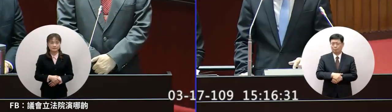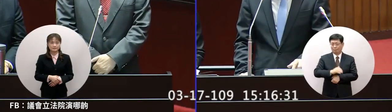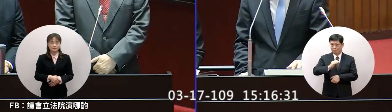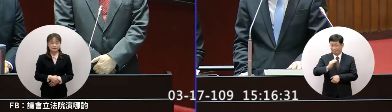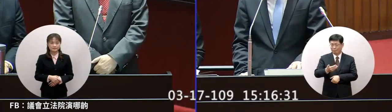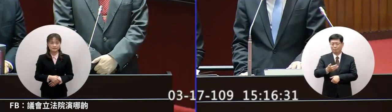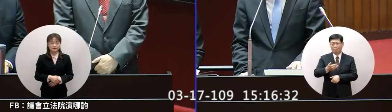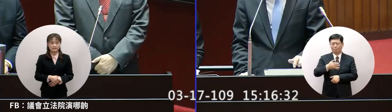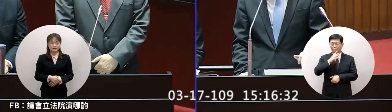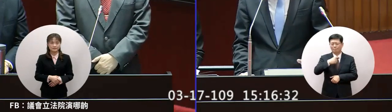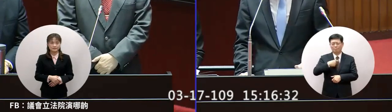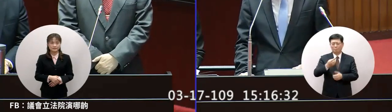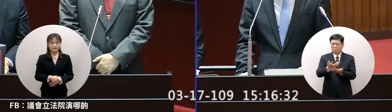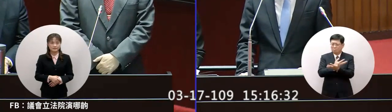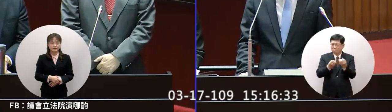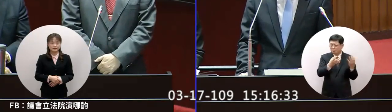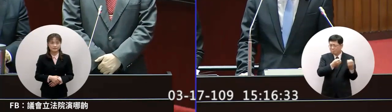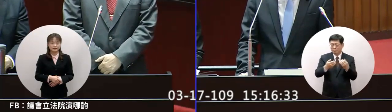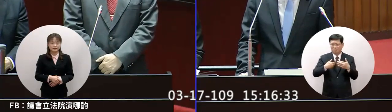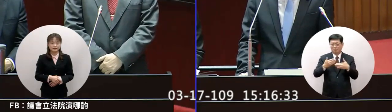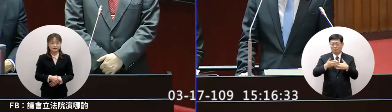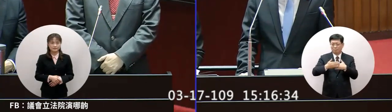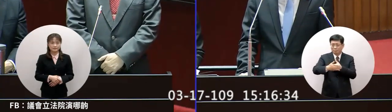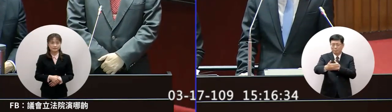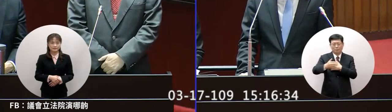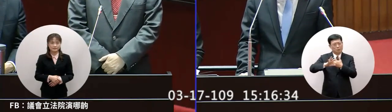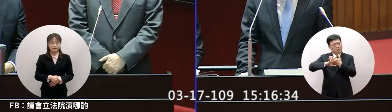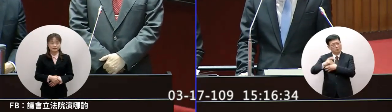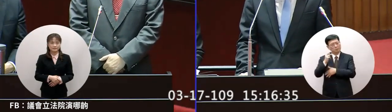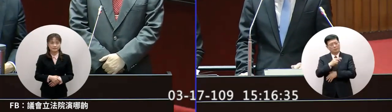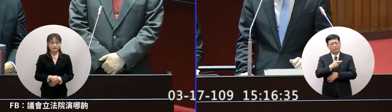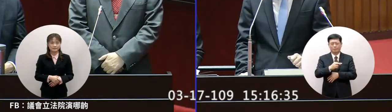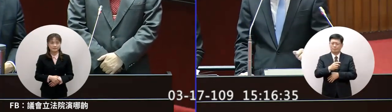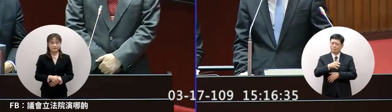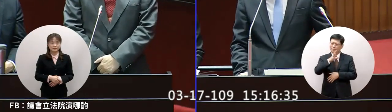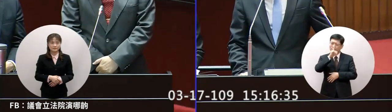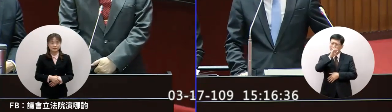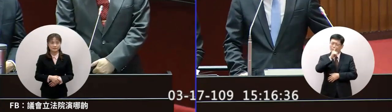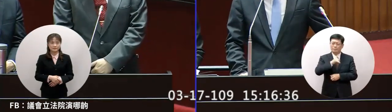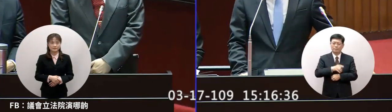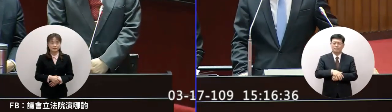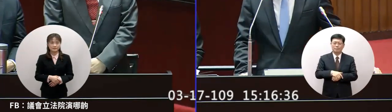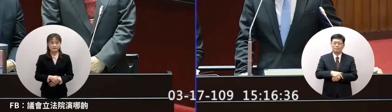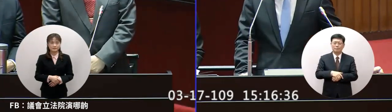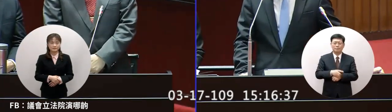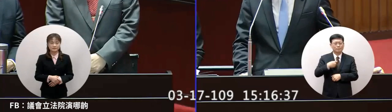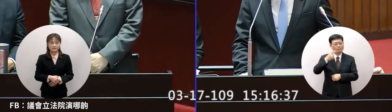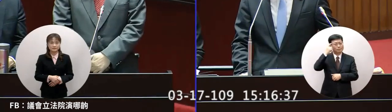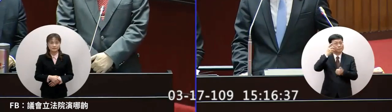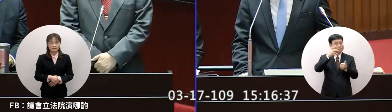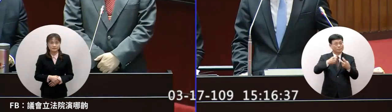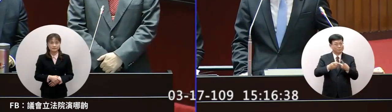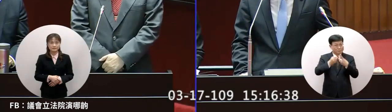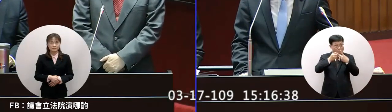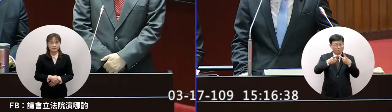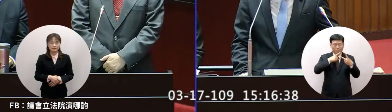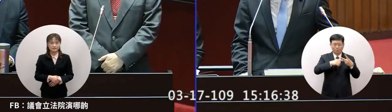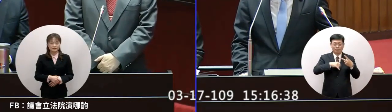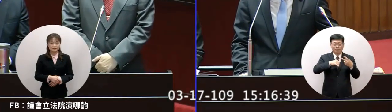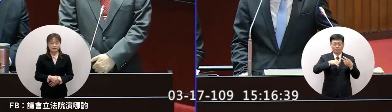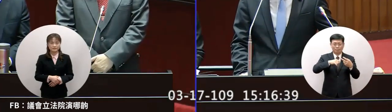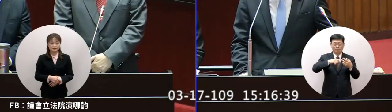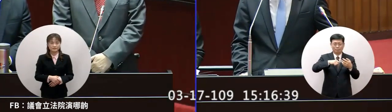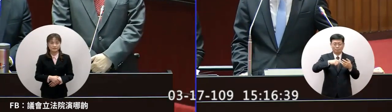但是對於整個協商的過程外界看起來非常的奇怪我想請問這第二波的